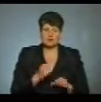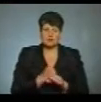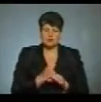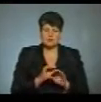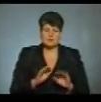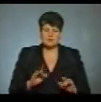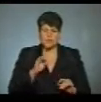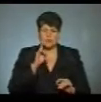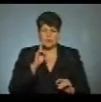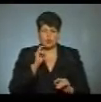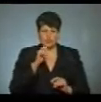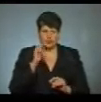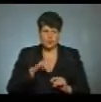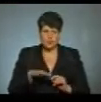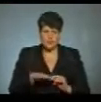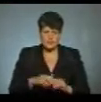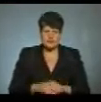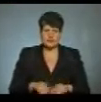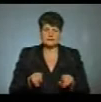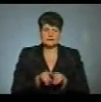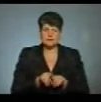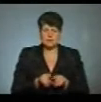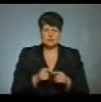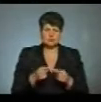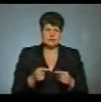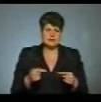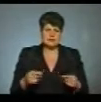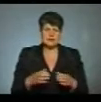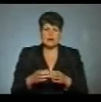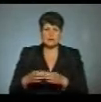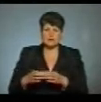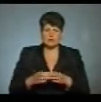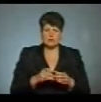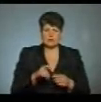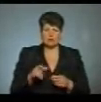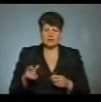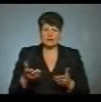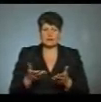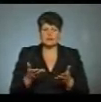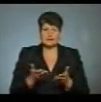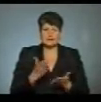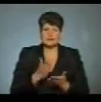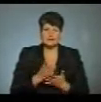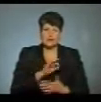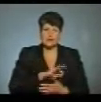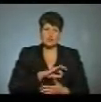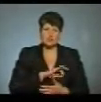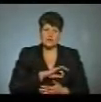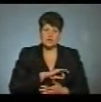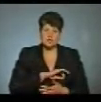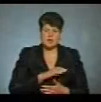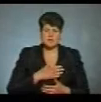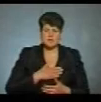з дітьми і молоді в Україні. Ну і також різні категорії людей, які є користувачами